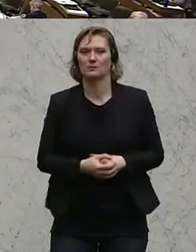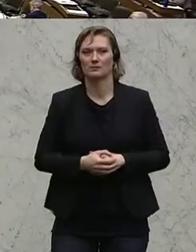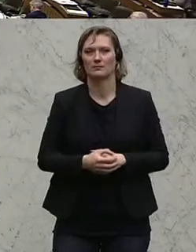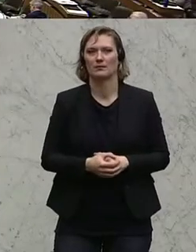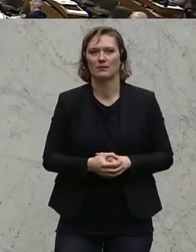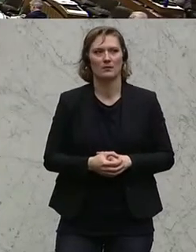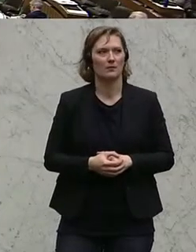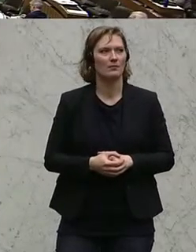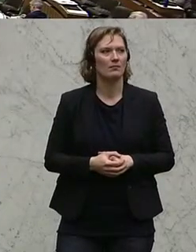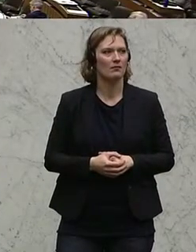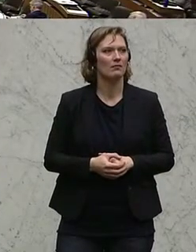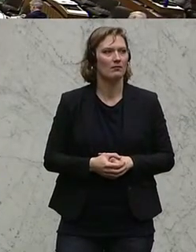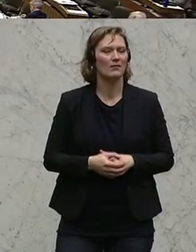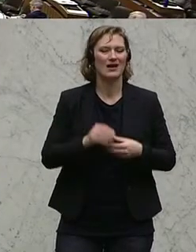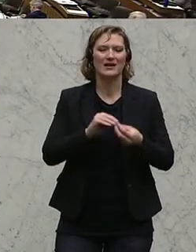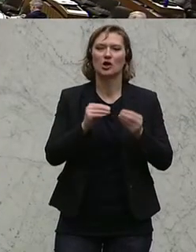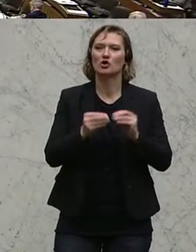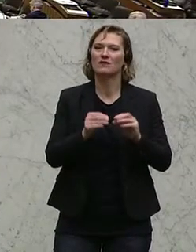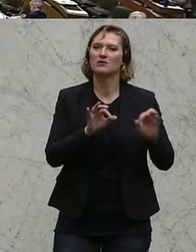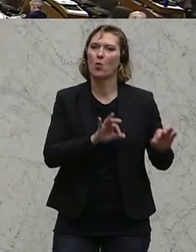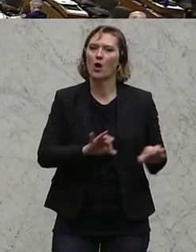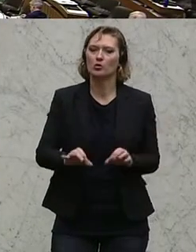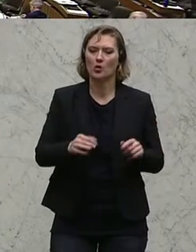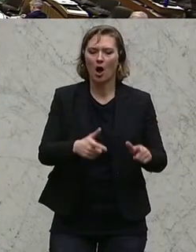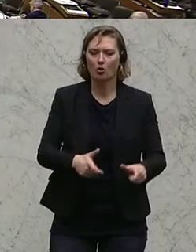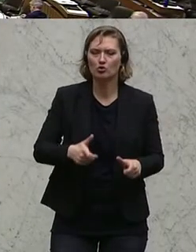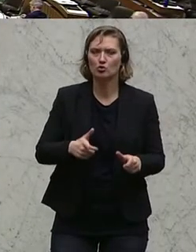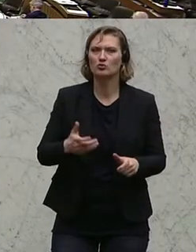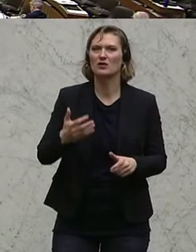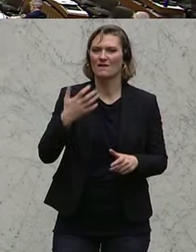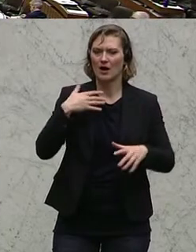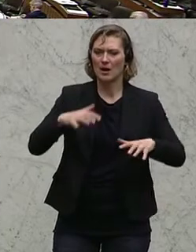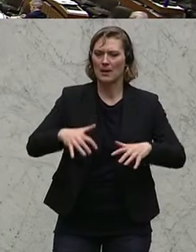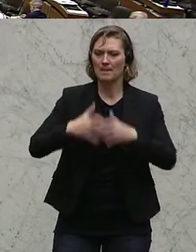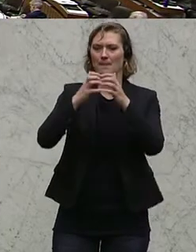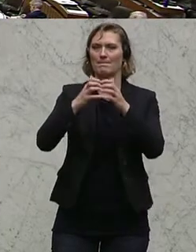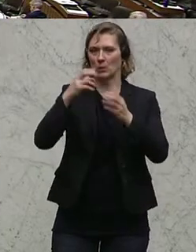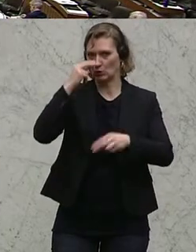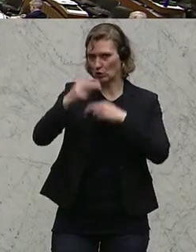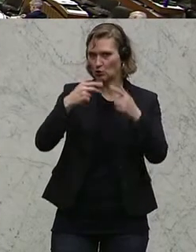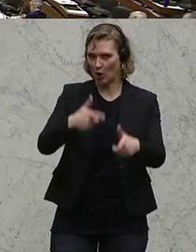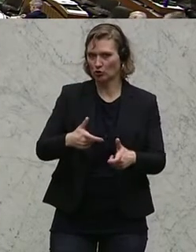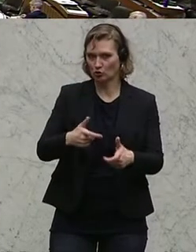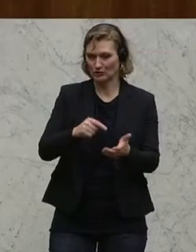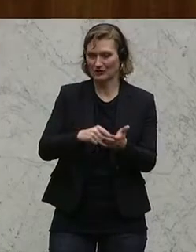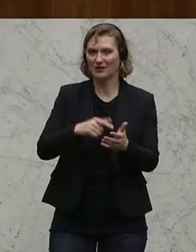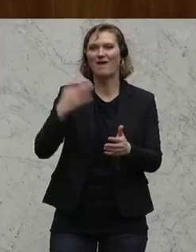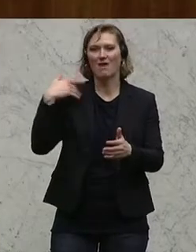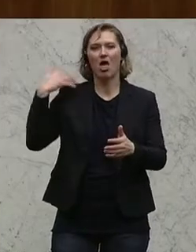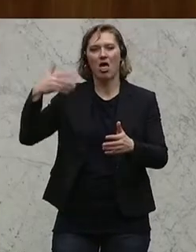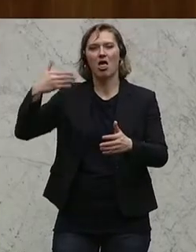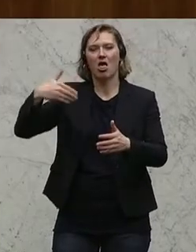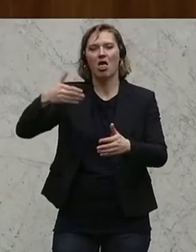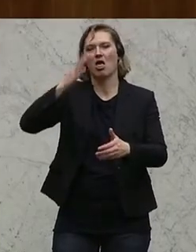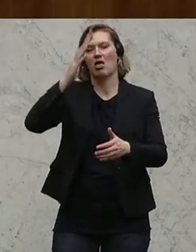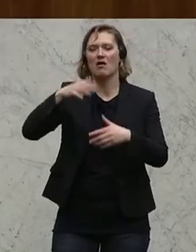Herr Podkoschek, Budgetsprecher der FPÖ, ist an Bord. Untersuchungsausschuss hat mit der Einsetzung eines Untersuchungsausschusses jetzt einen Schlusspunkt gesetzt, einen